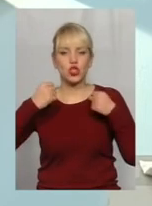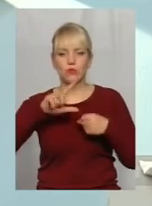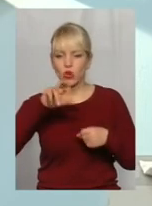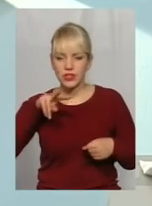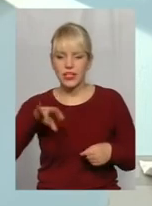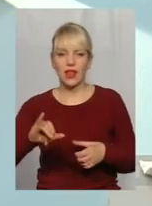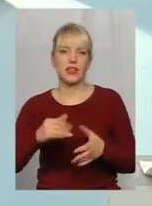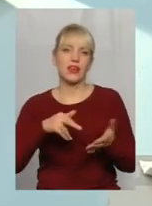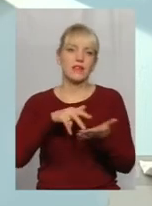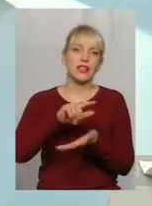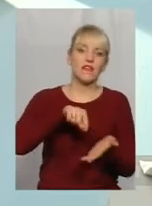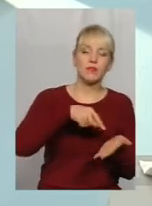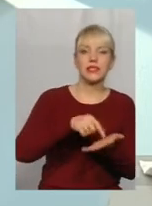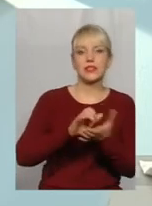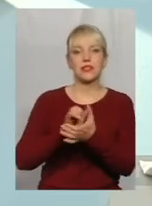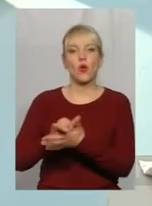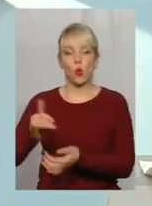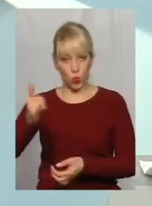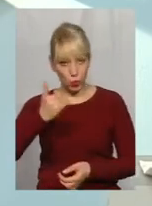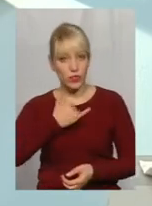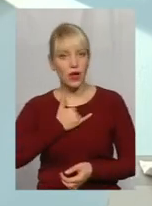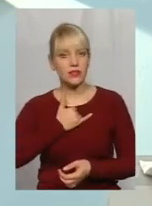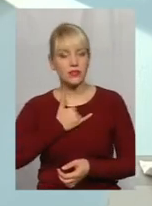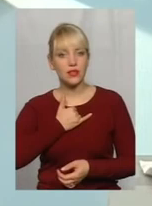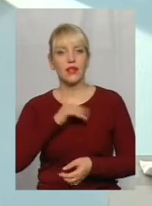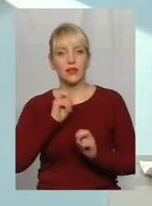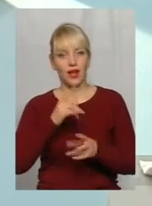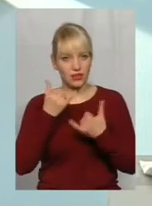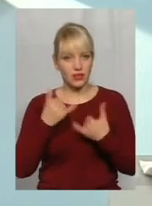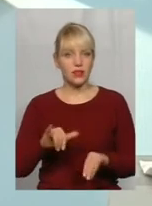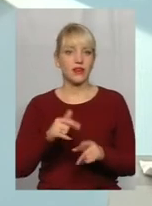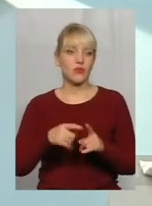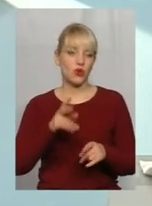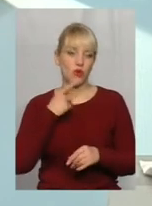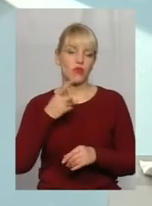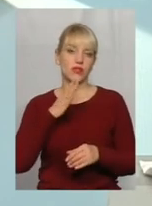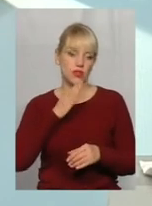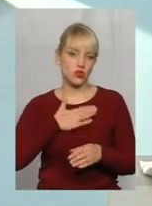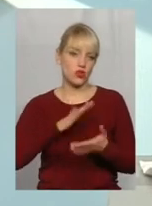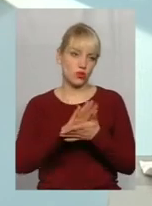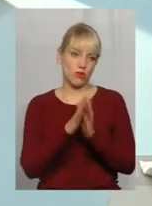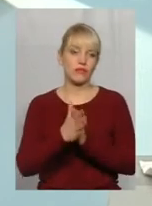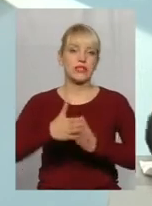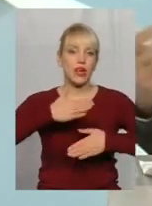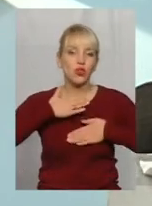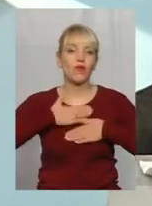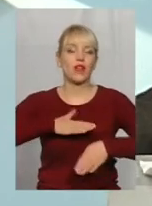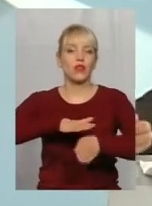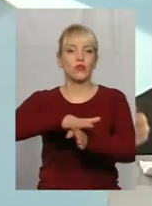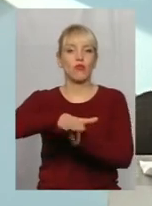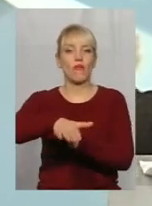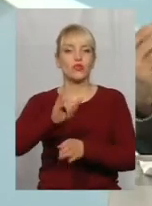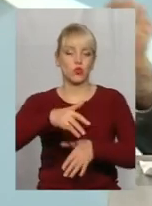в місто, знайомитися. Тобто в нас, як не дивно, наші умови задовільняють повністю, і